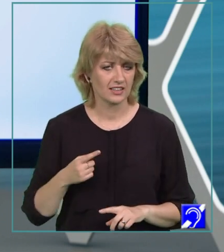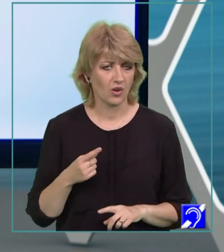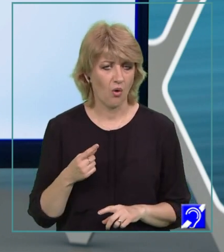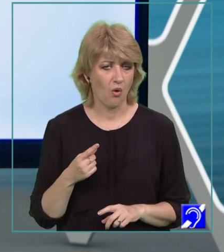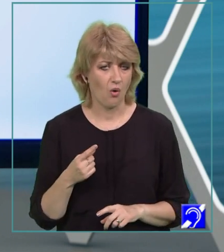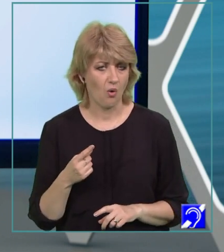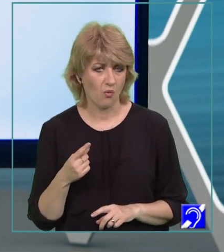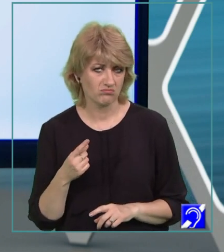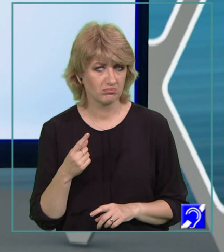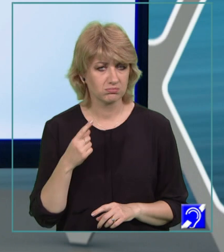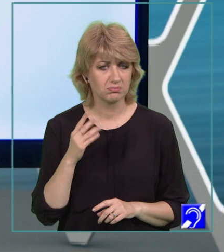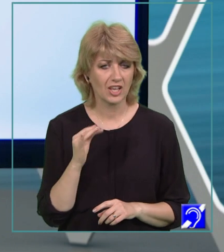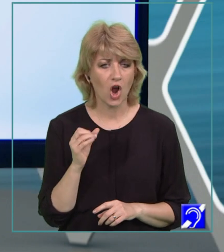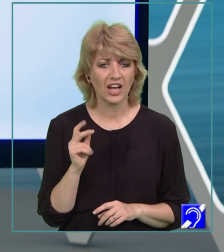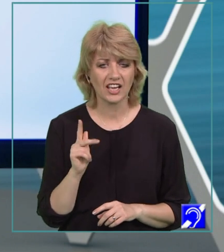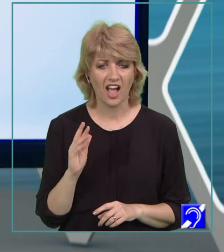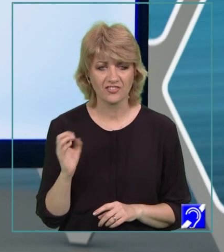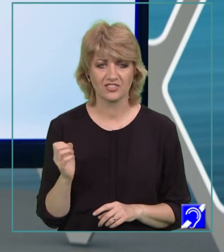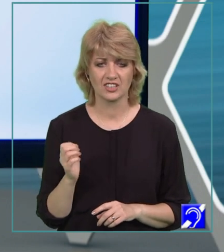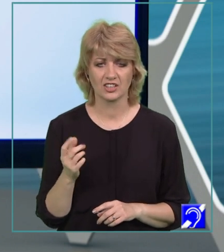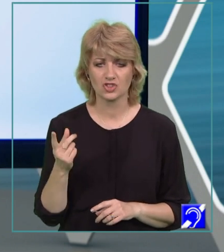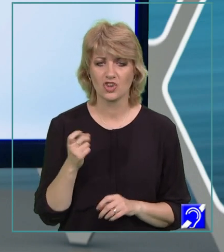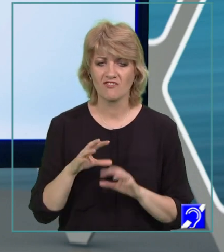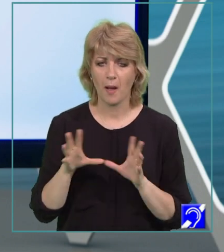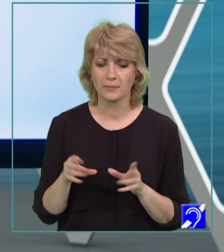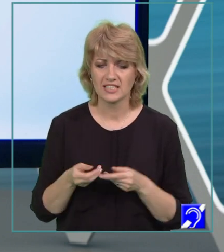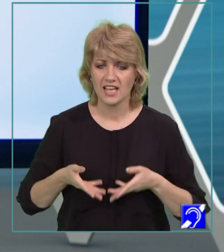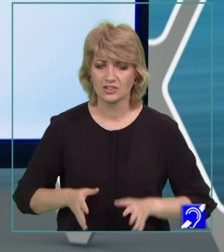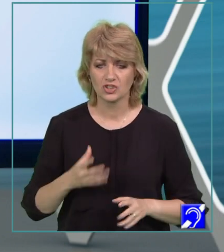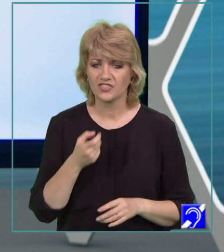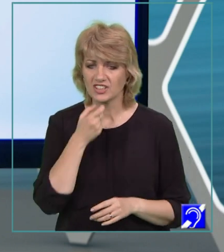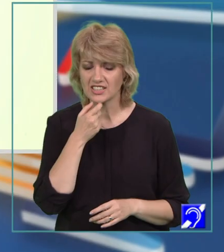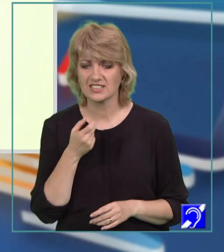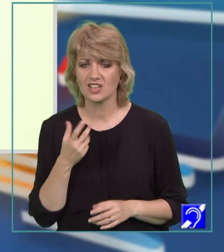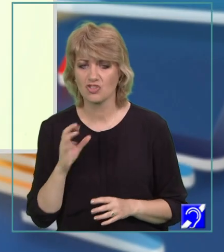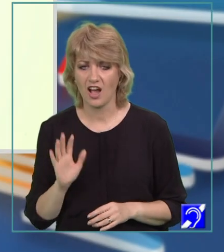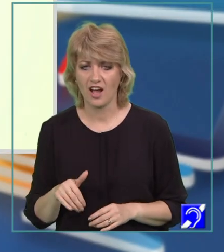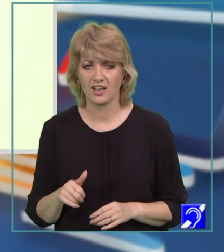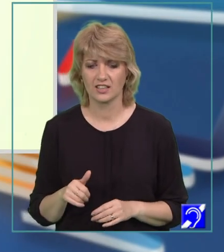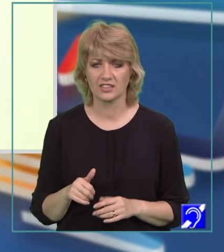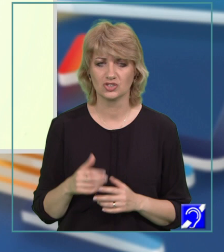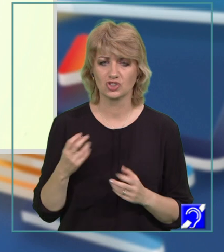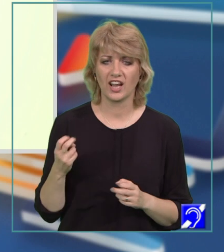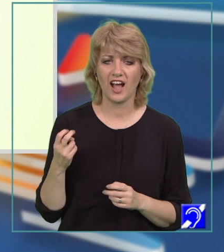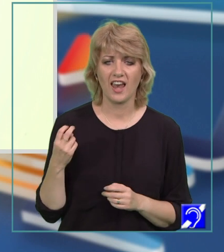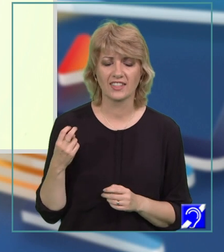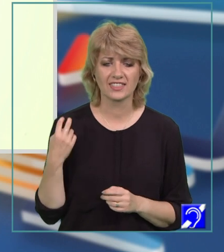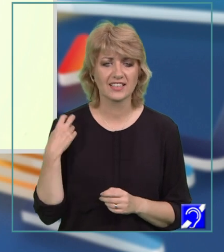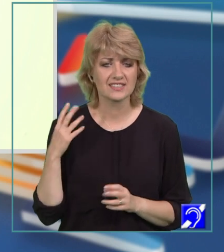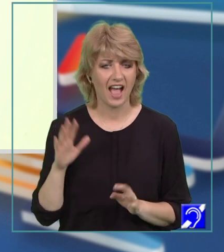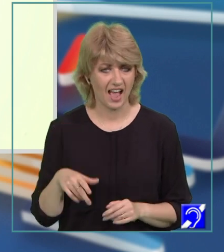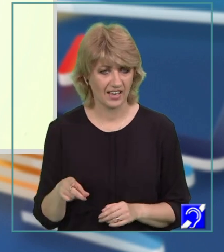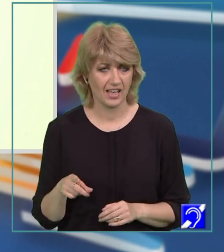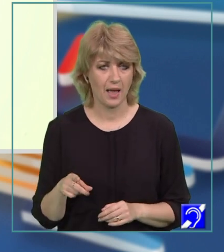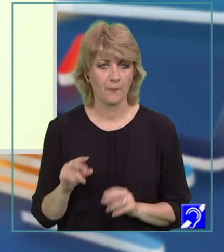fișă biografică. Spune în ce familie s-a născut, spune ce vârstă are, spune în mare ce calități are. Profesoara